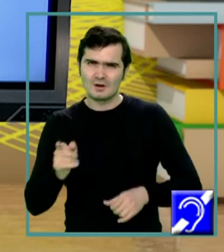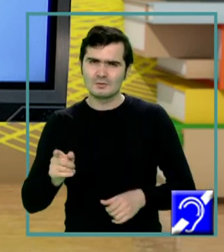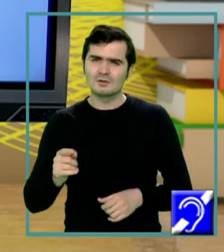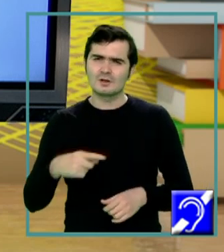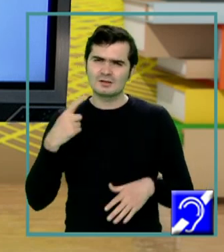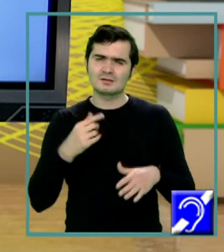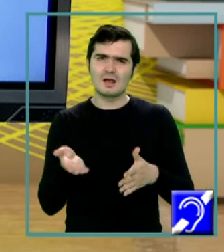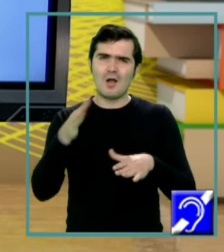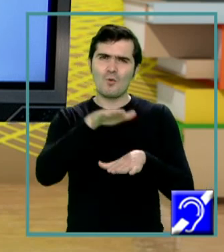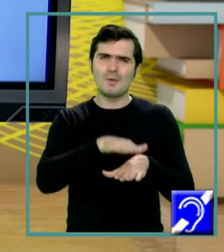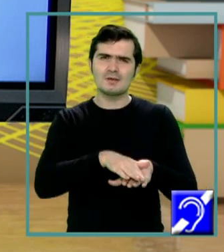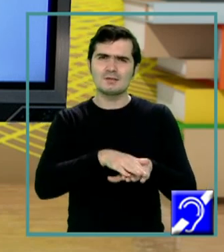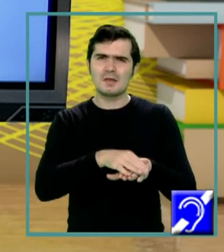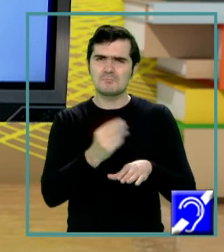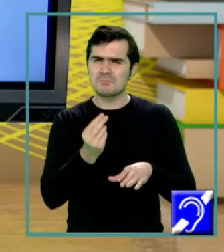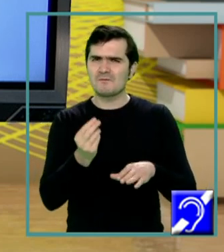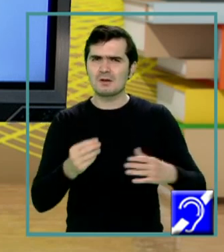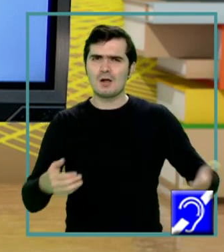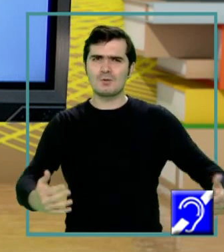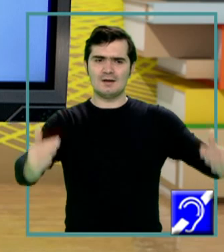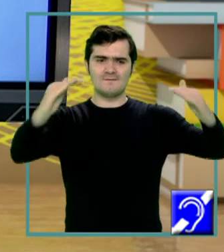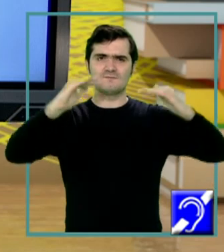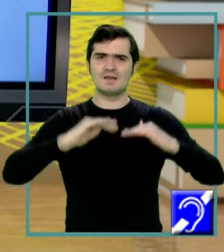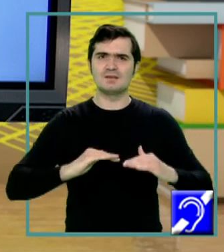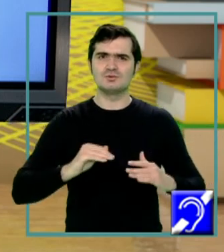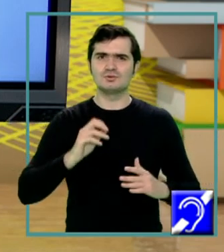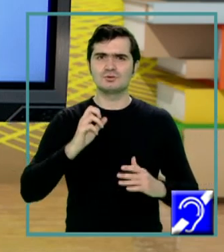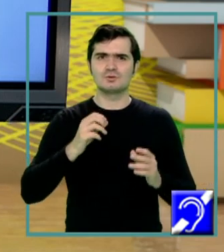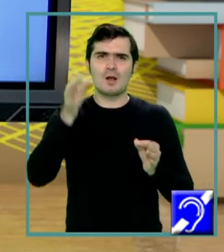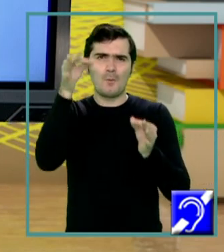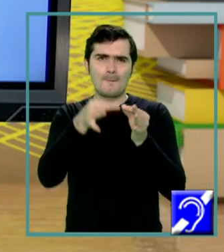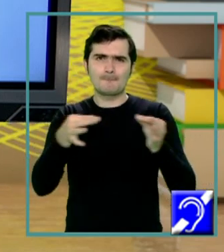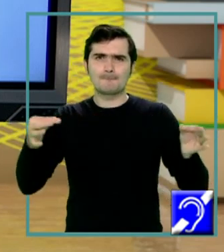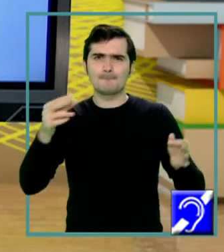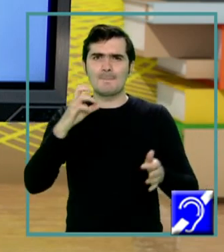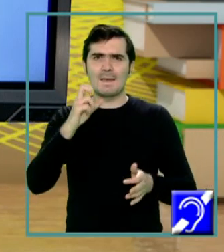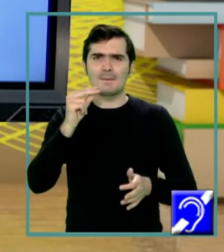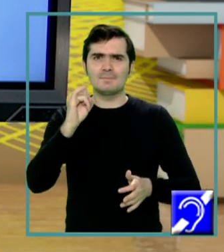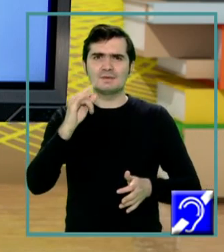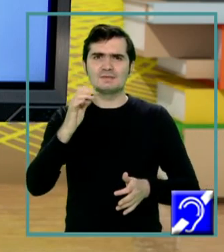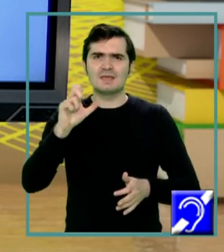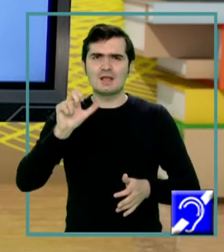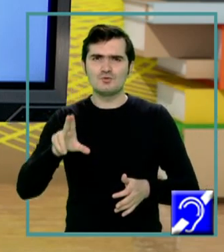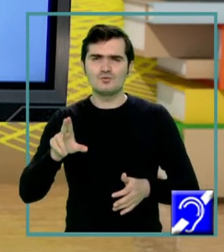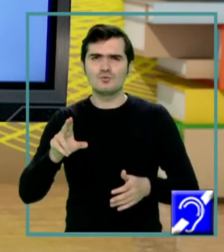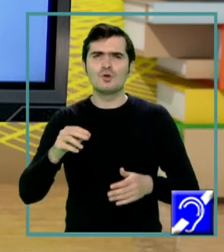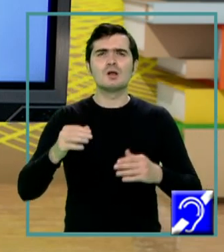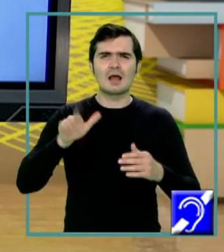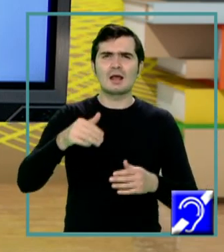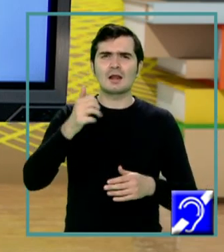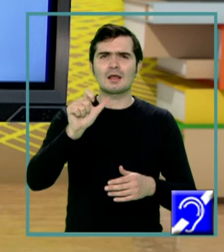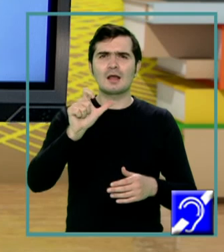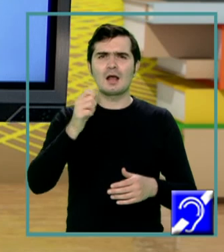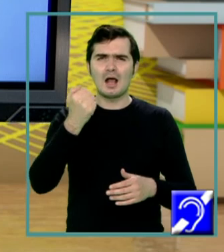acoperite de un înveliș reprezentat de un epiteliu extern sub care se află o albugineie conjunctivă.